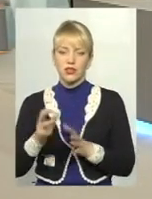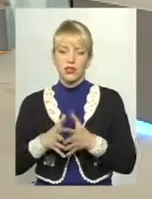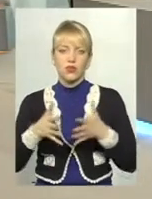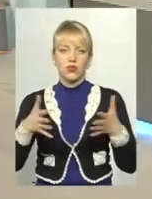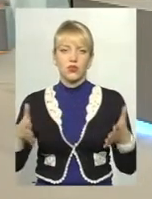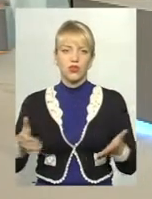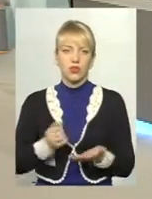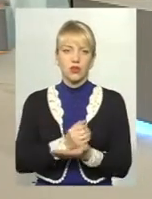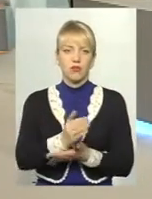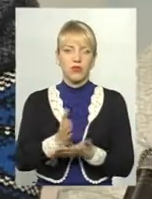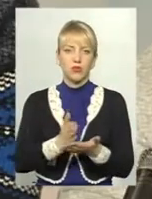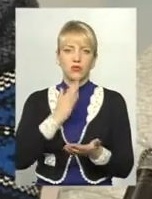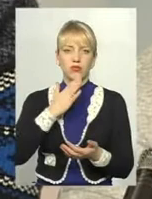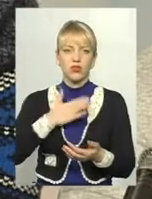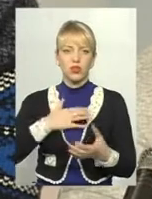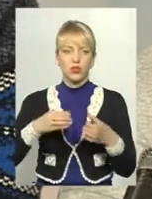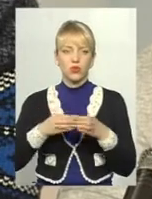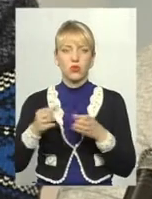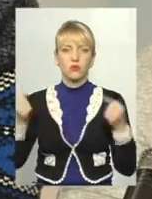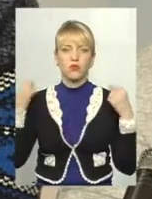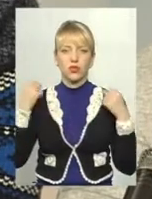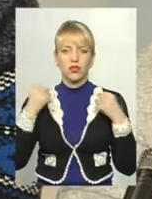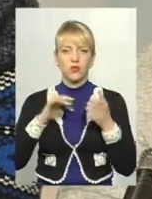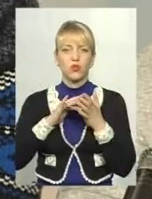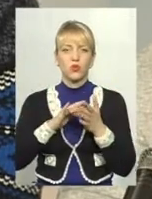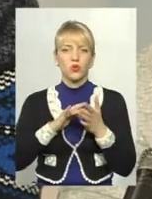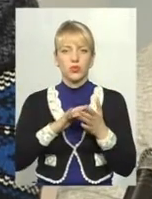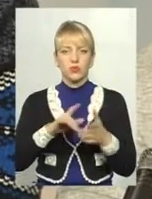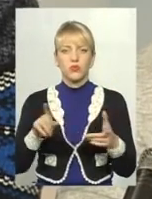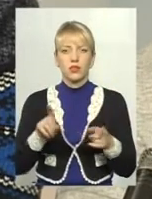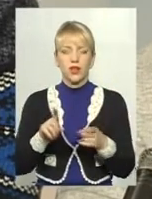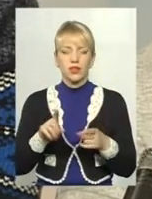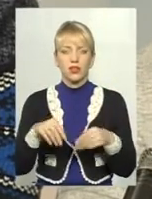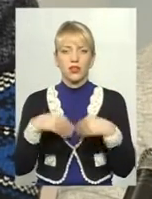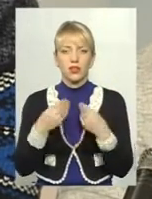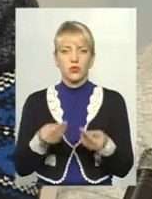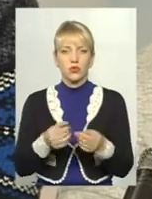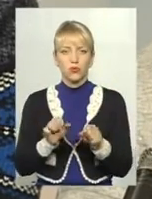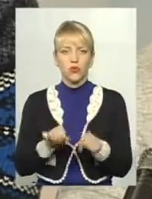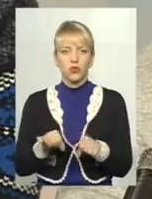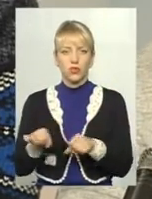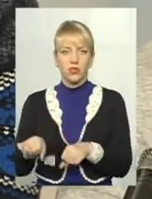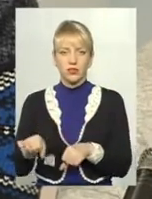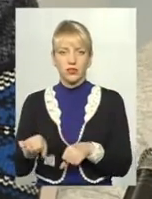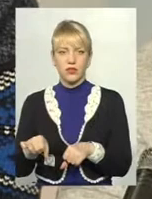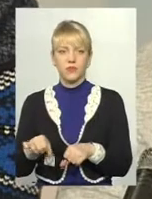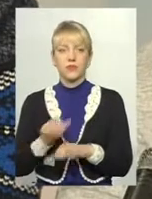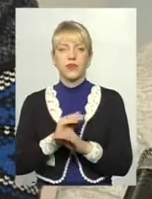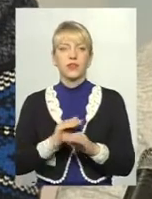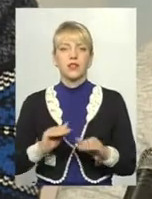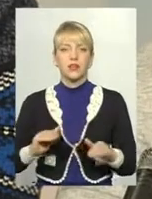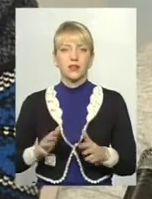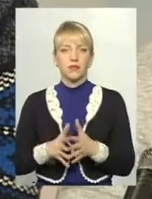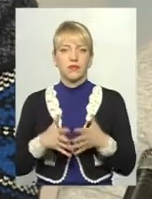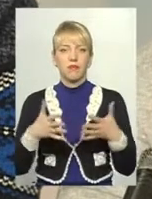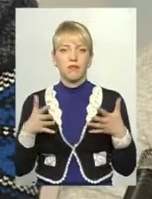мережу наших гуртків, саме зі спортивного туризму, які в свою чергу дадуть можливість дітям все